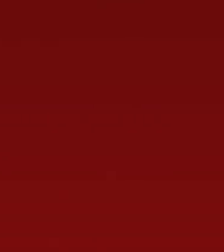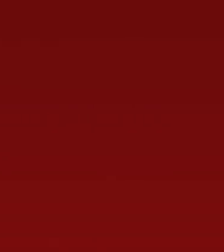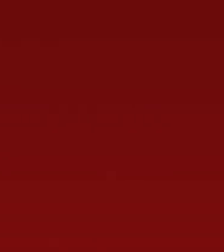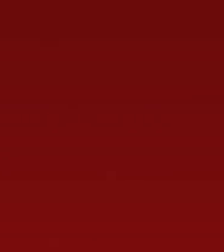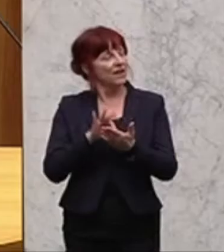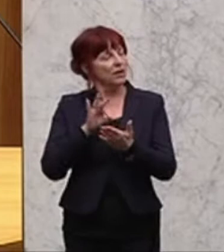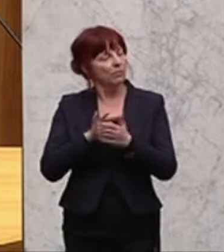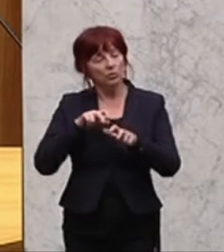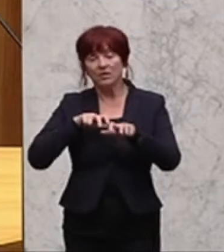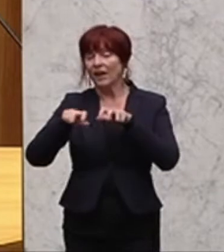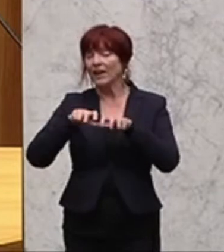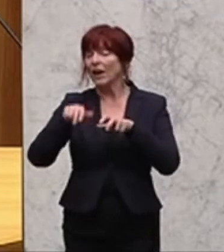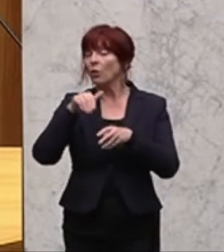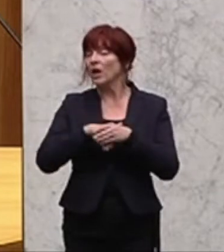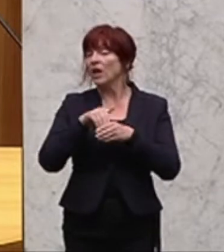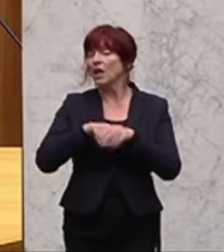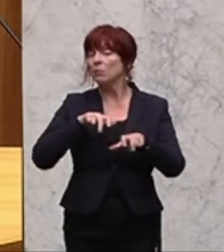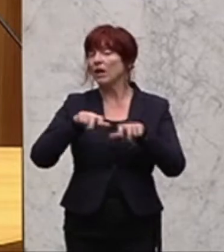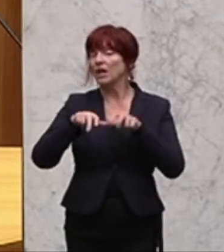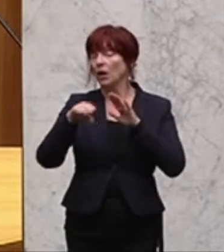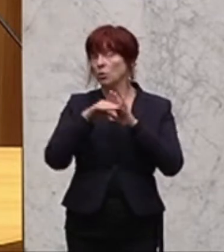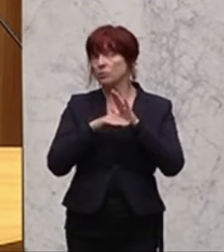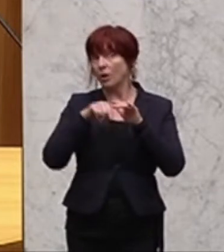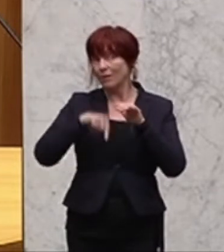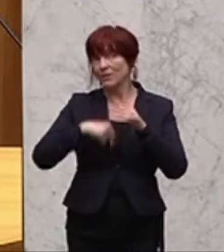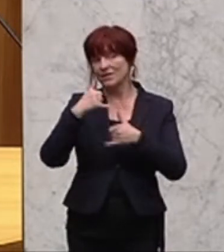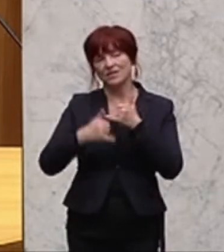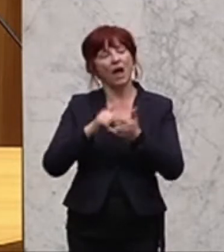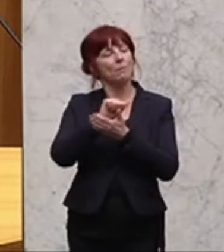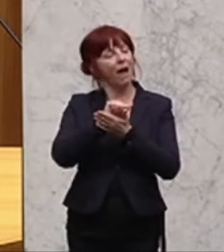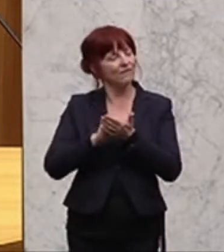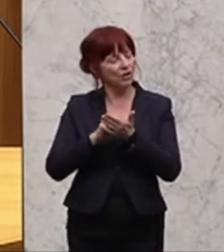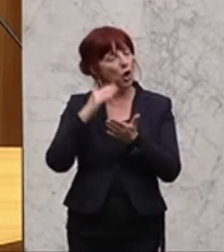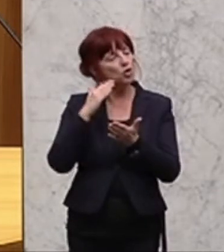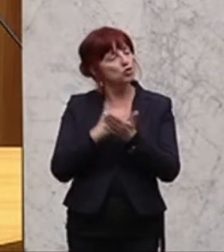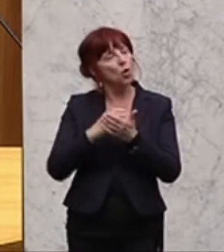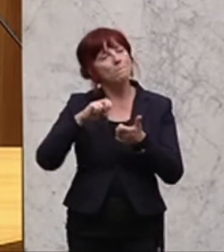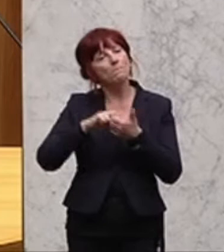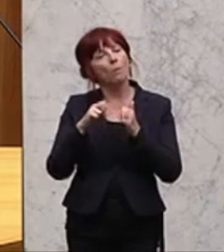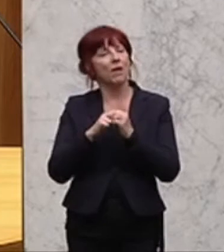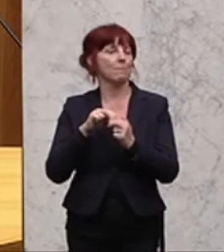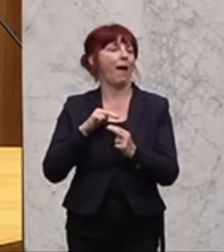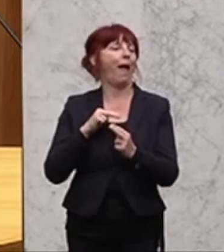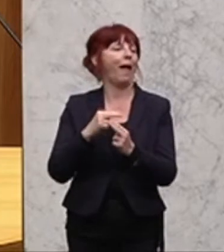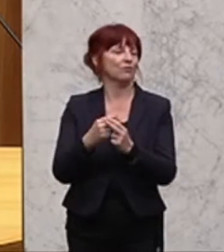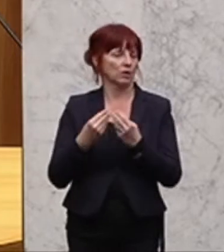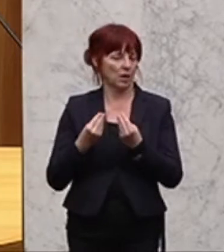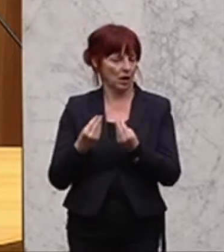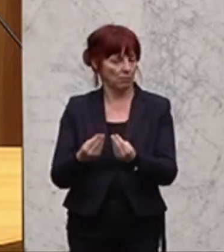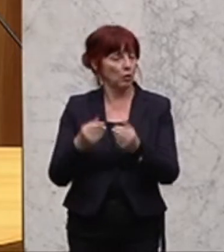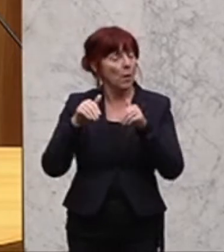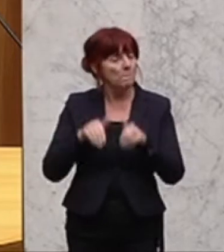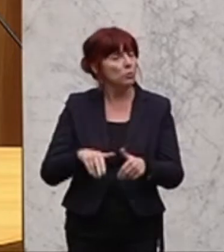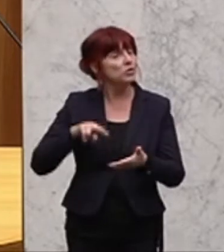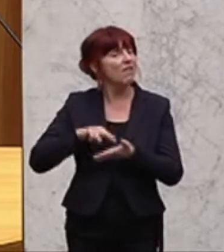Die Regierung hat in ihrem Regierungsprogramm vom Anfang diesen Jahres das Problem beantwortet. Es geht eigentlich nur mehr um die technische